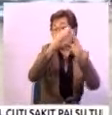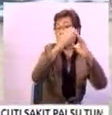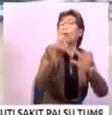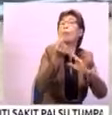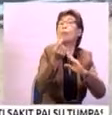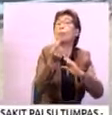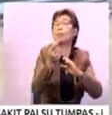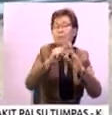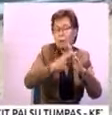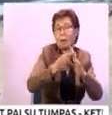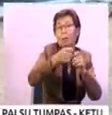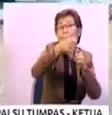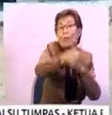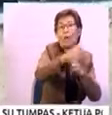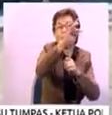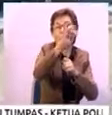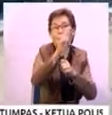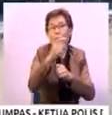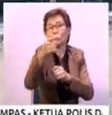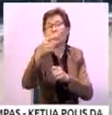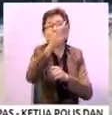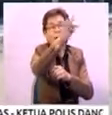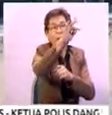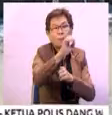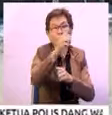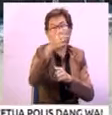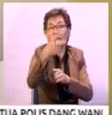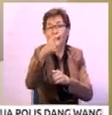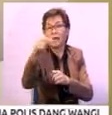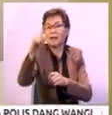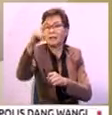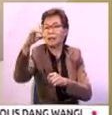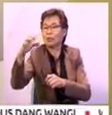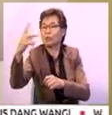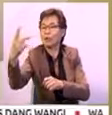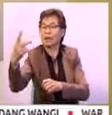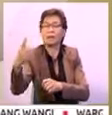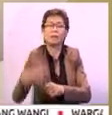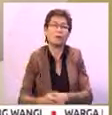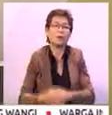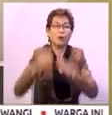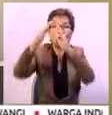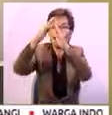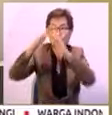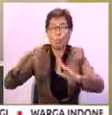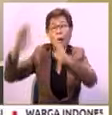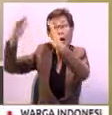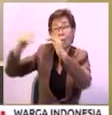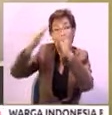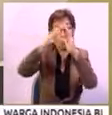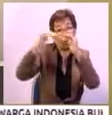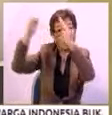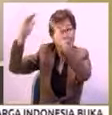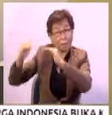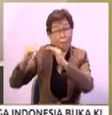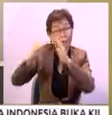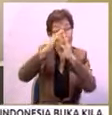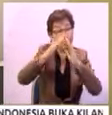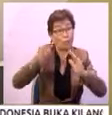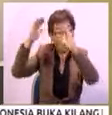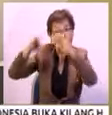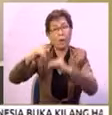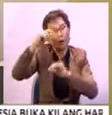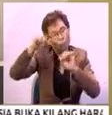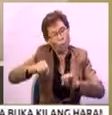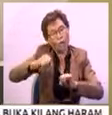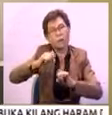dengan harga permulaan RM80,000 hingga RM100,000. Dan saya yakin rumah harapan adalah rumah yang boleh mengisi keperluan.